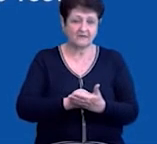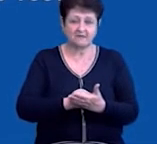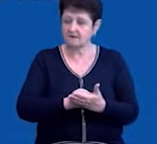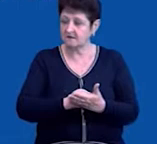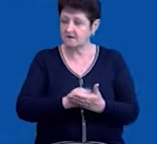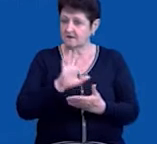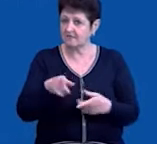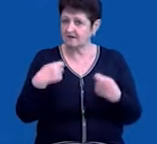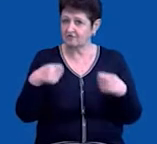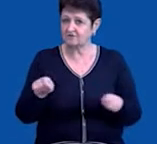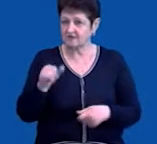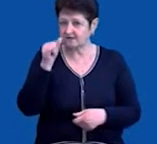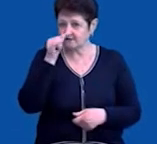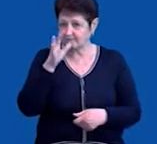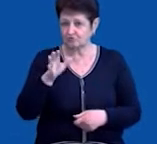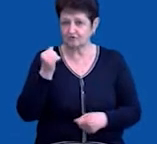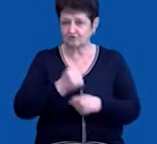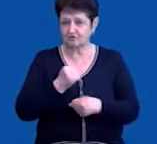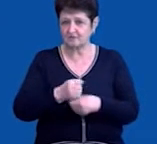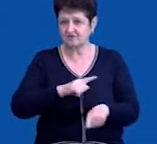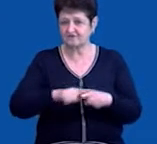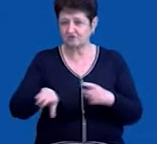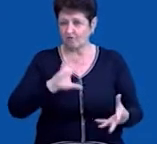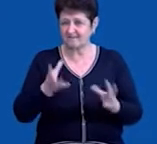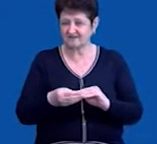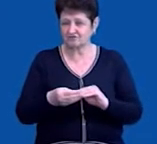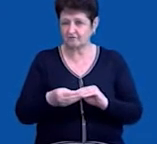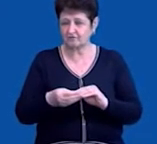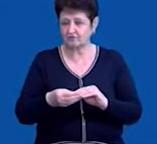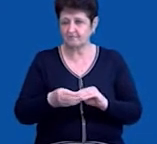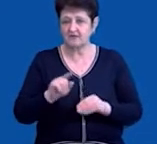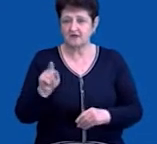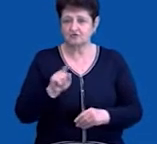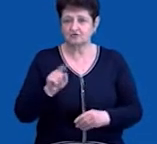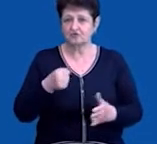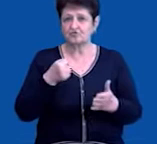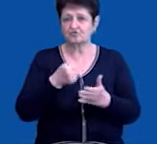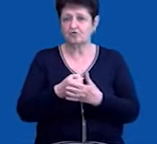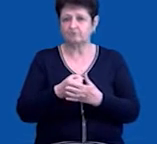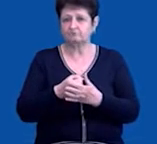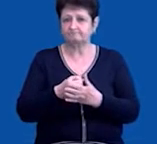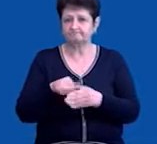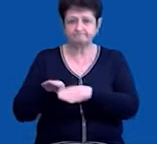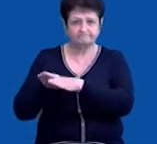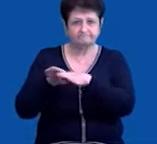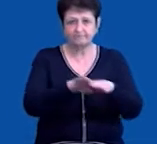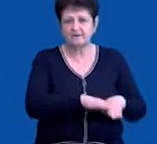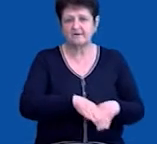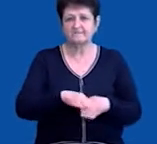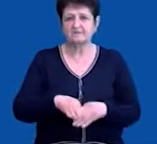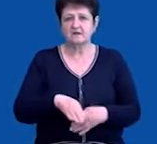реалізацію. Не можна зробити швидкого висновку, бо щоб одностайно зняти попередній діагноз